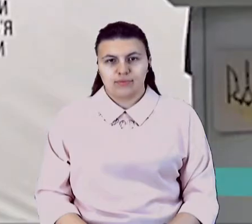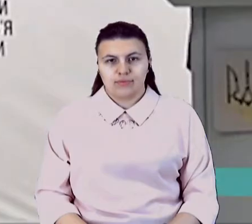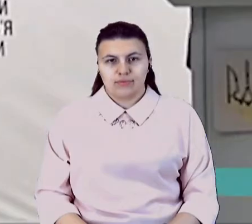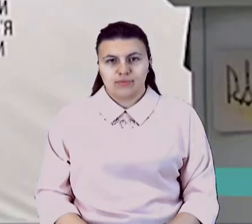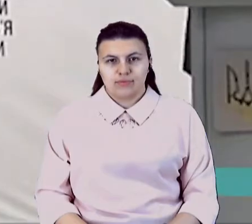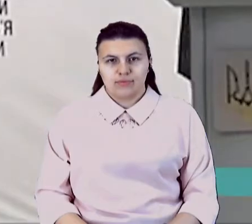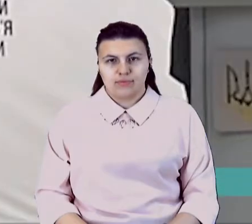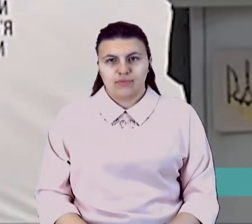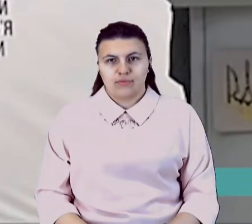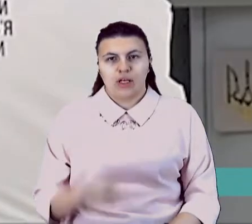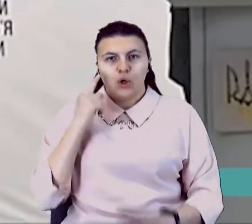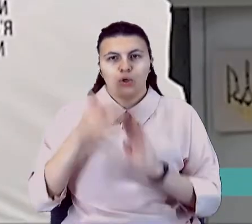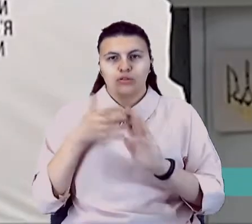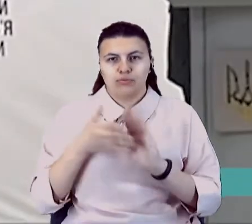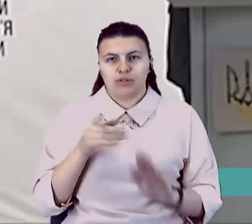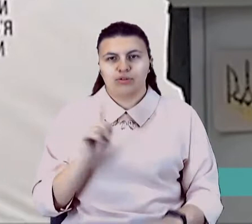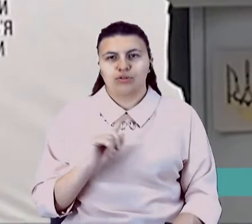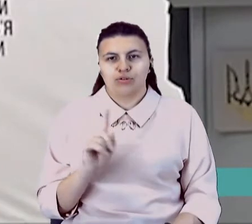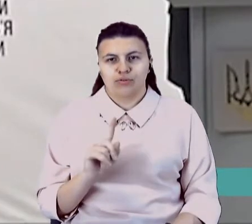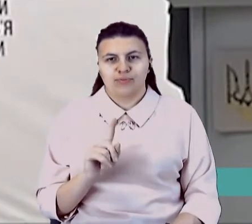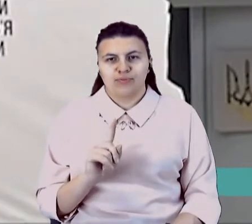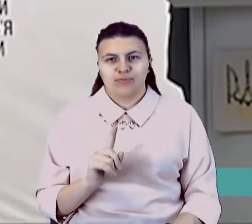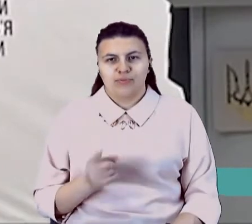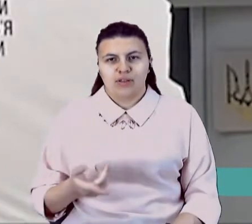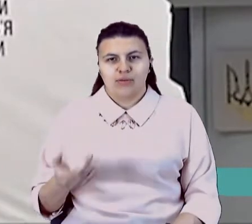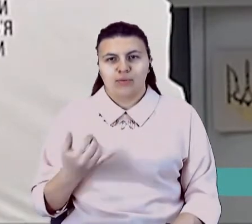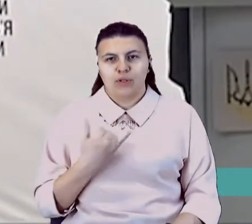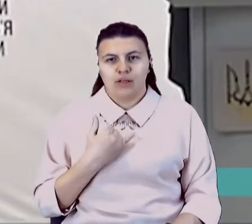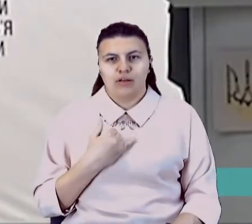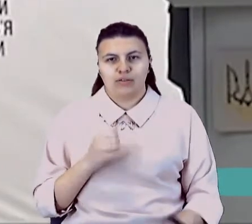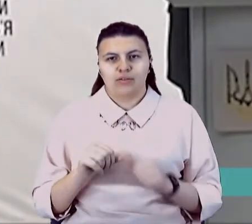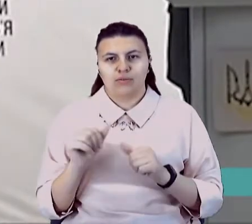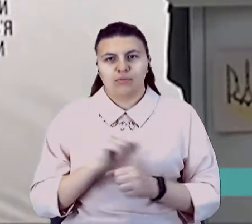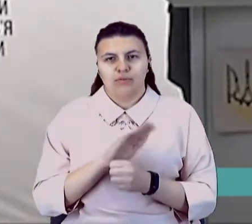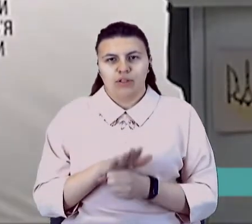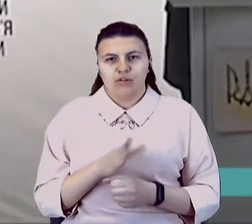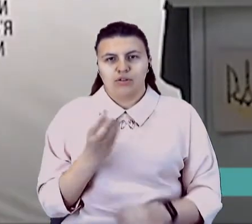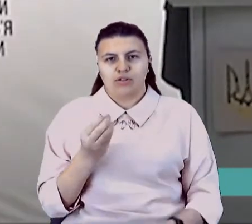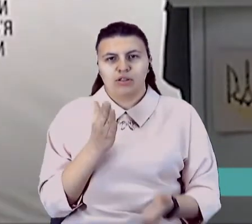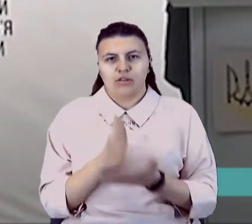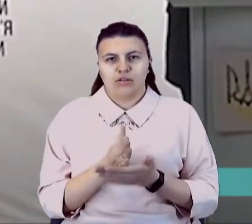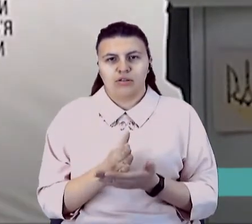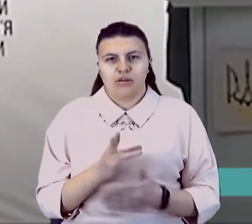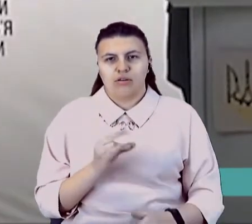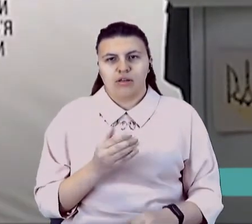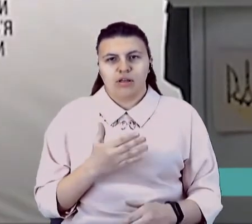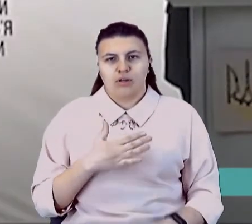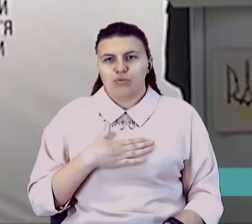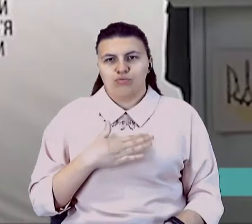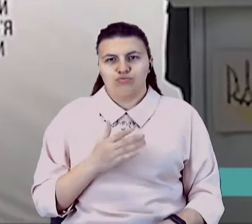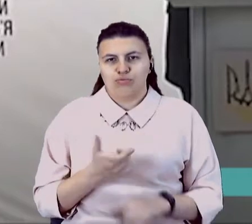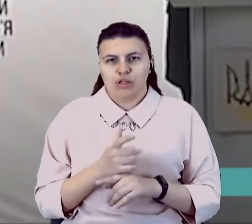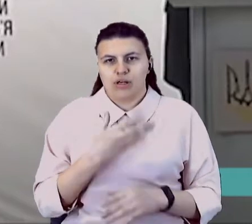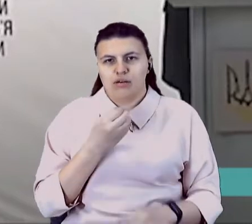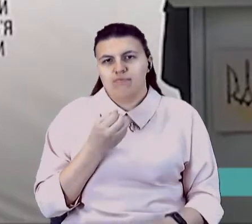Розуміючи, що в нас, окрім ковіду, є ще не дуже гарні такі справи в економіці, ми